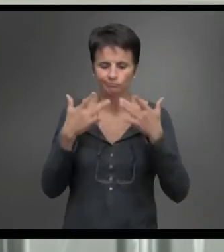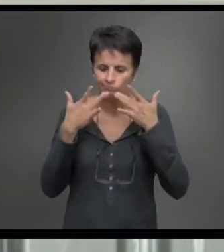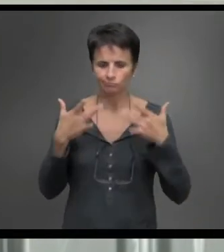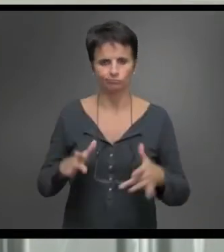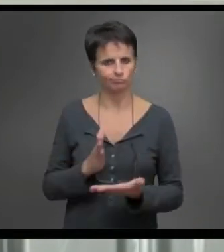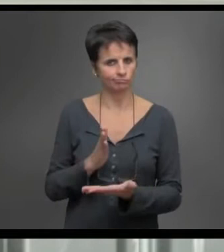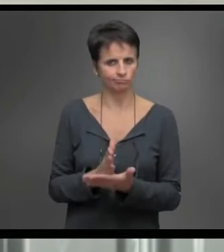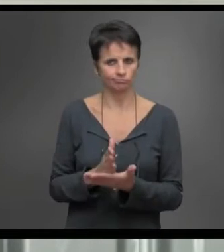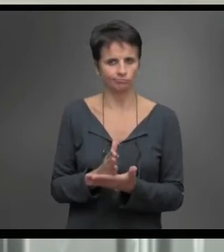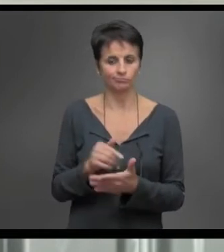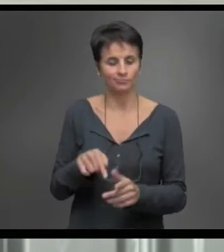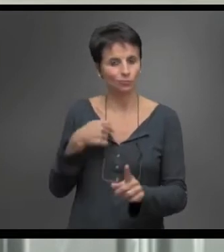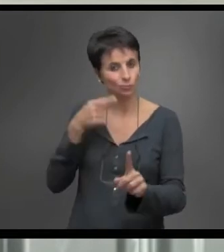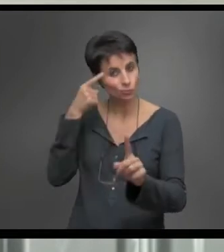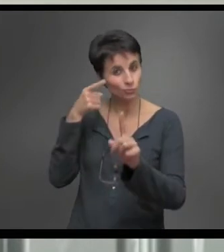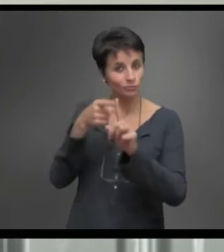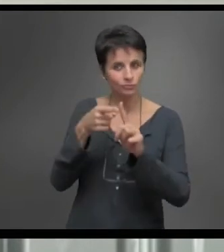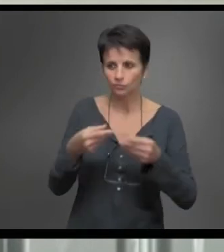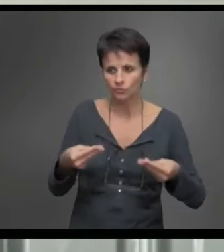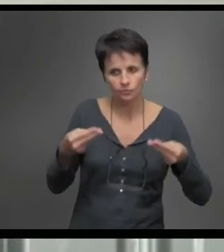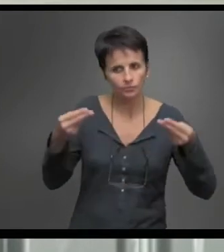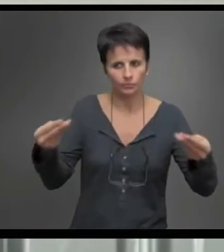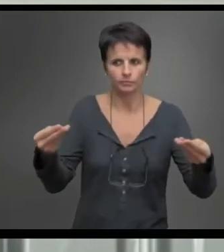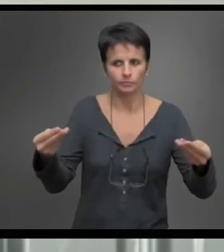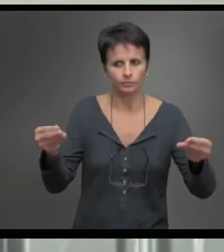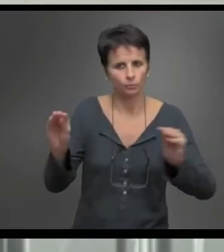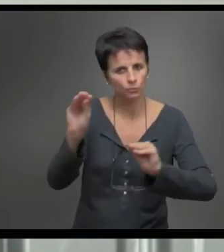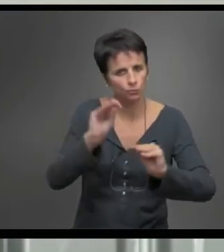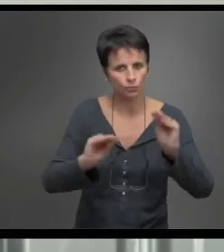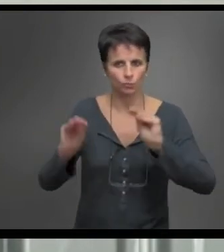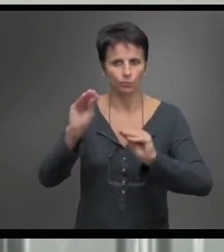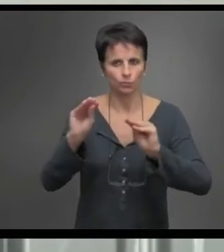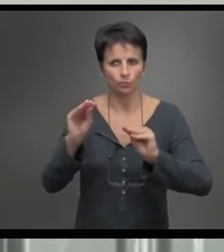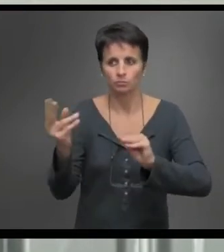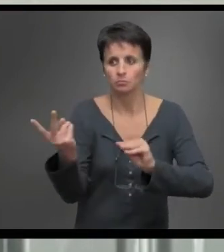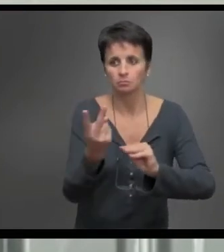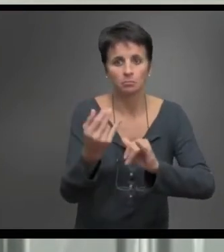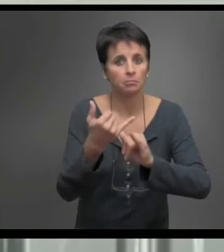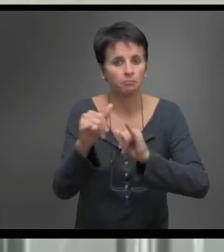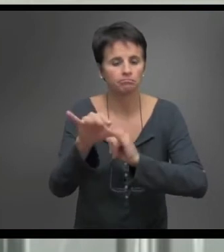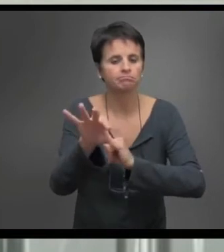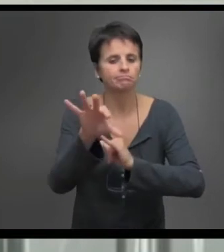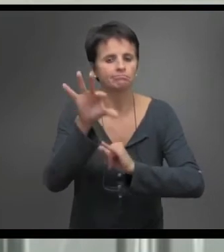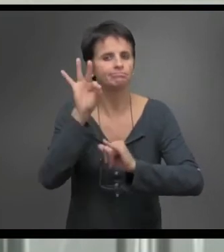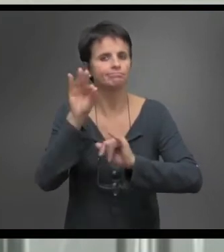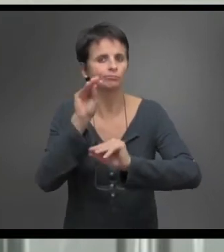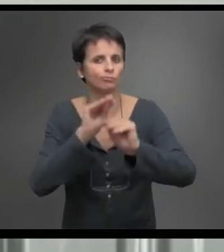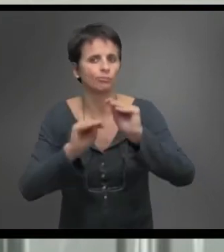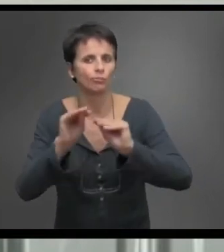den lekuan, Euskal Dunberri Plaza inaguratuko da.